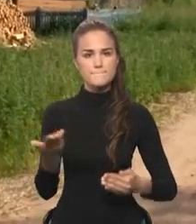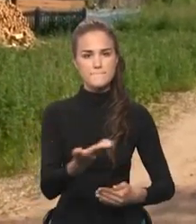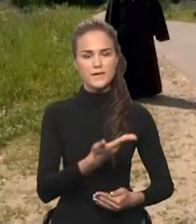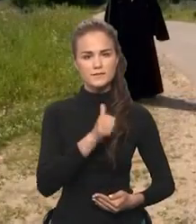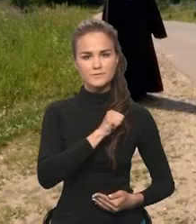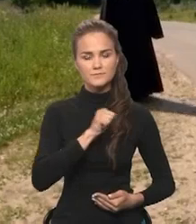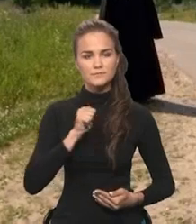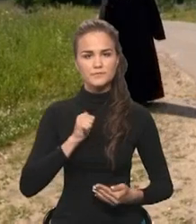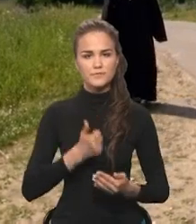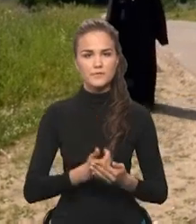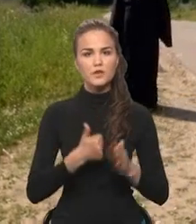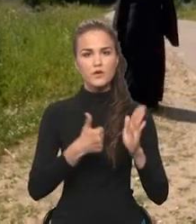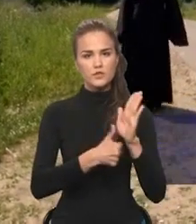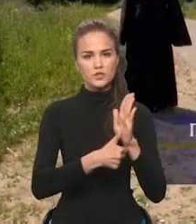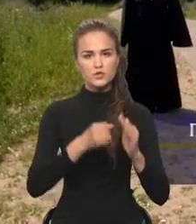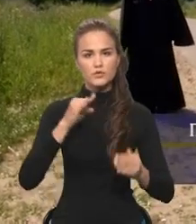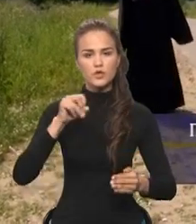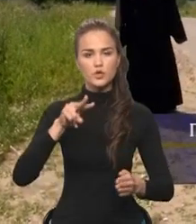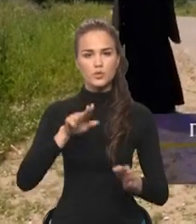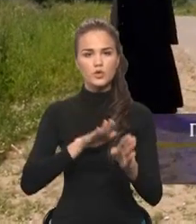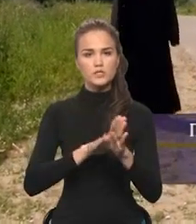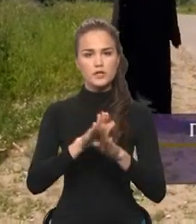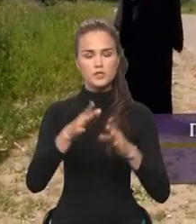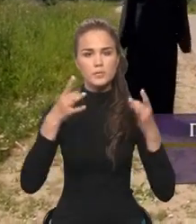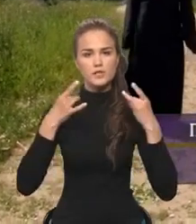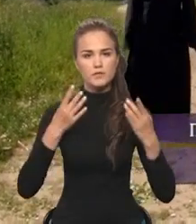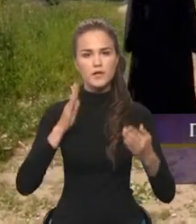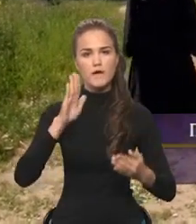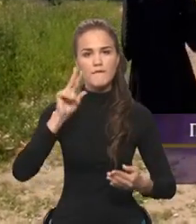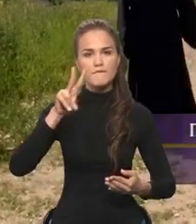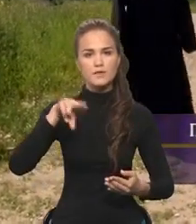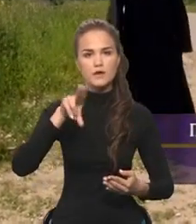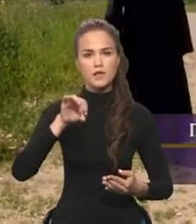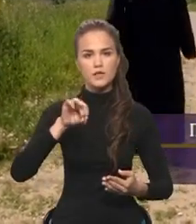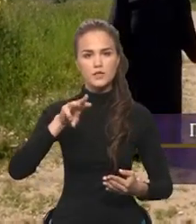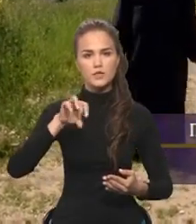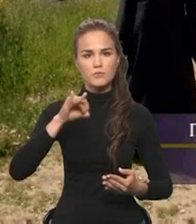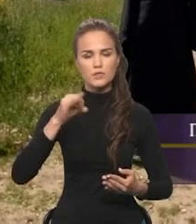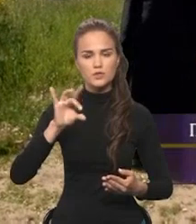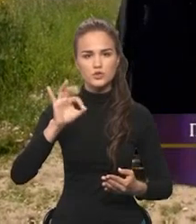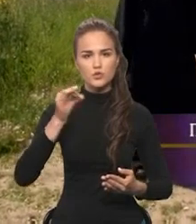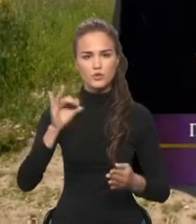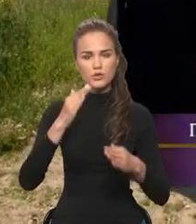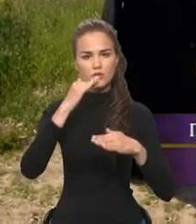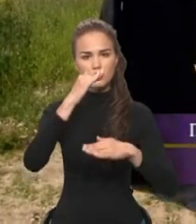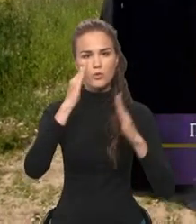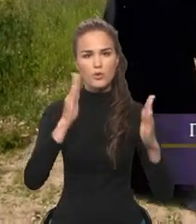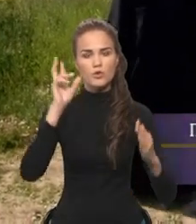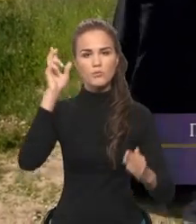6 июля совершается празднование Владимирской иконы Божьей Матери